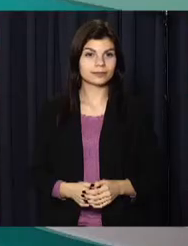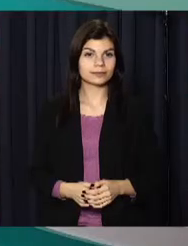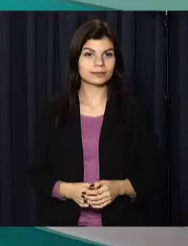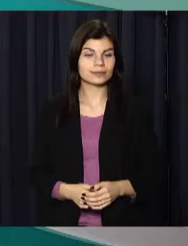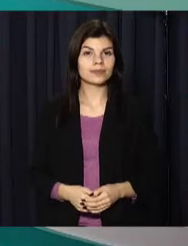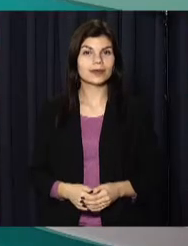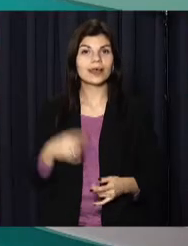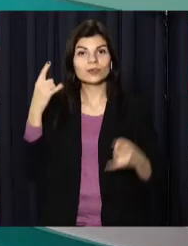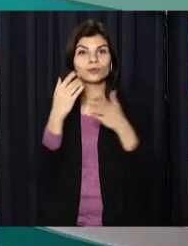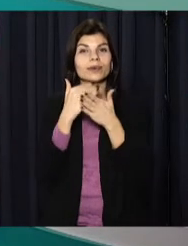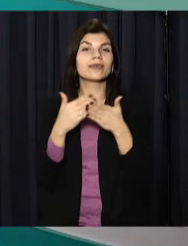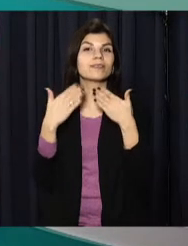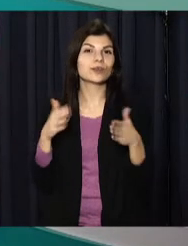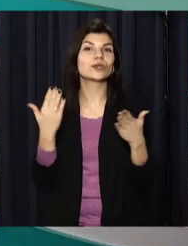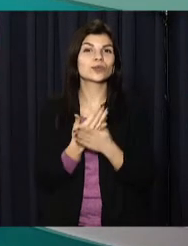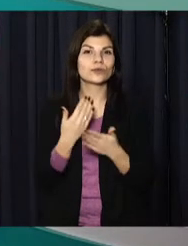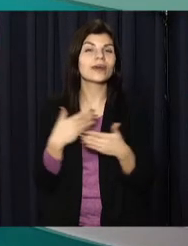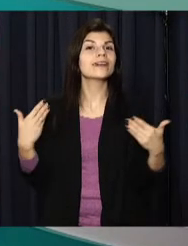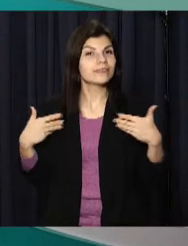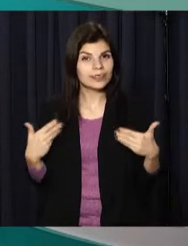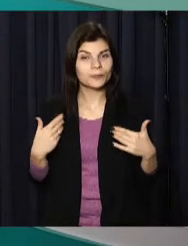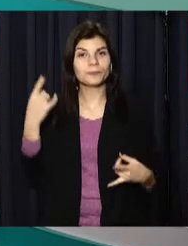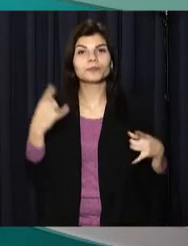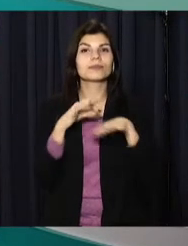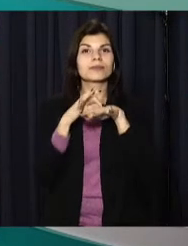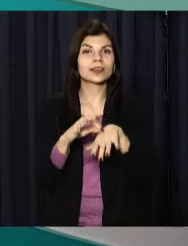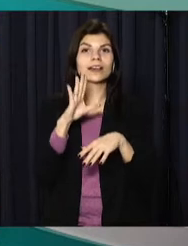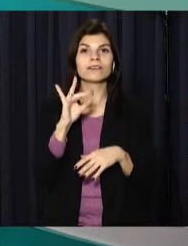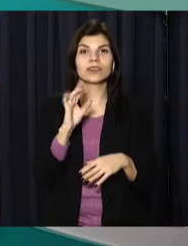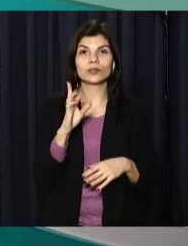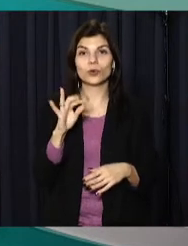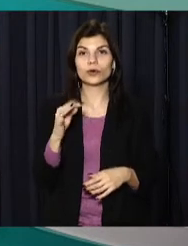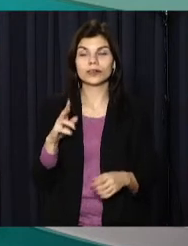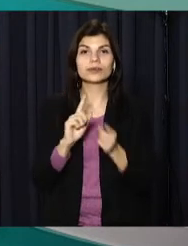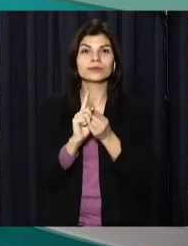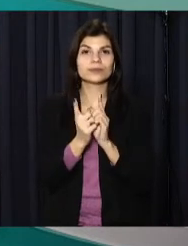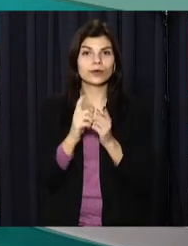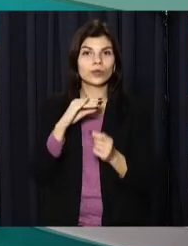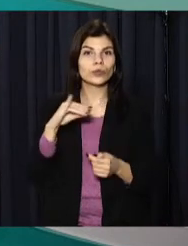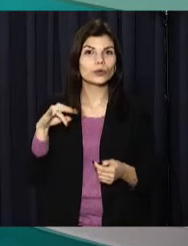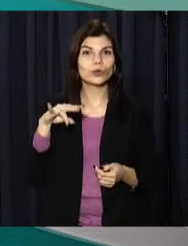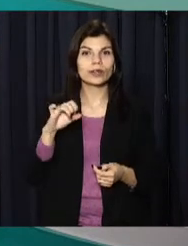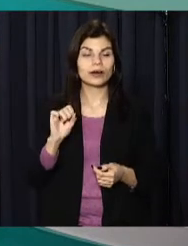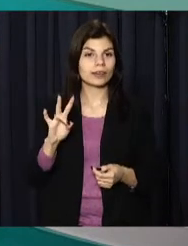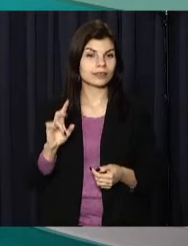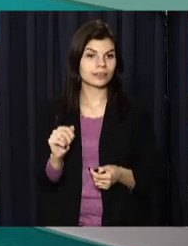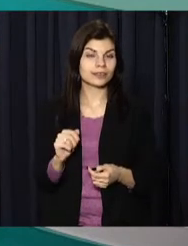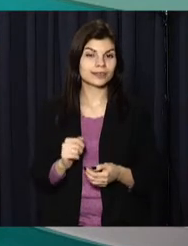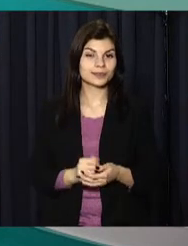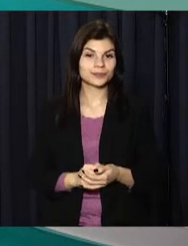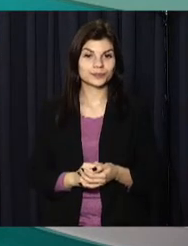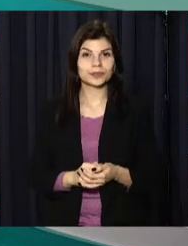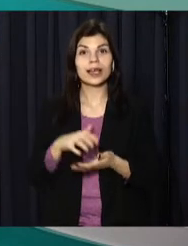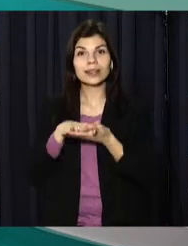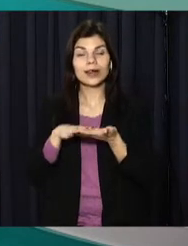На відкритому часу новин вітаю. У студії для вас працюють Вікторія Вахрушина та сурдоперекладачка Юліана Пуговкіна.